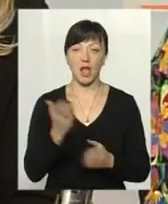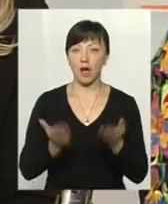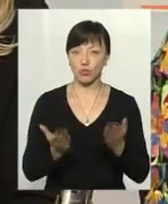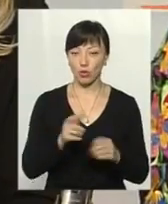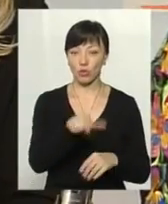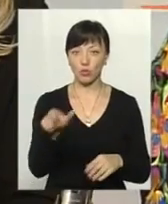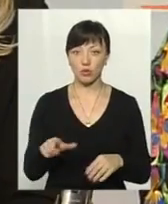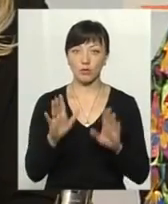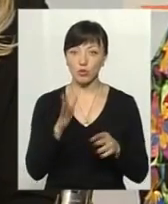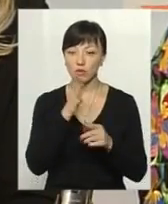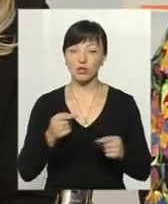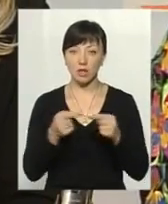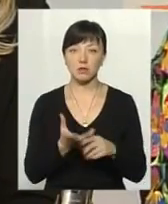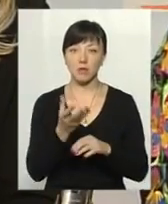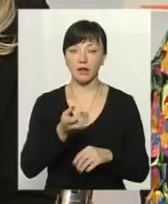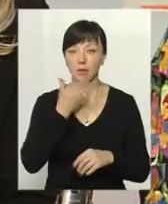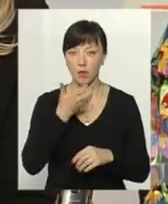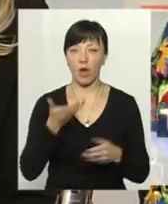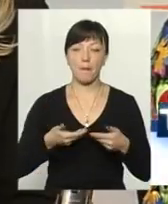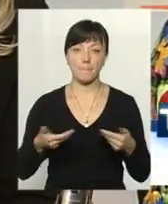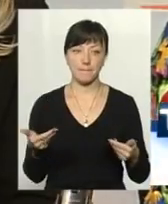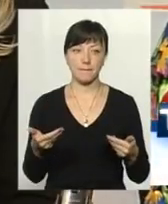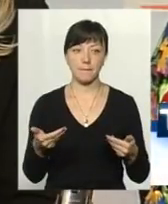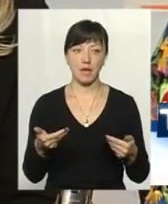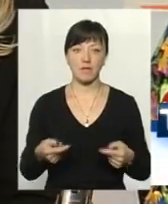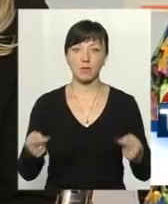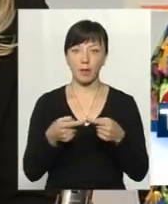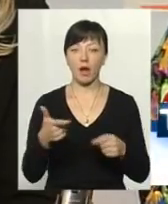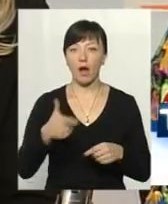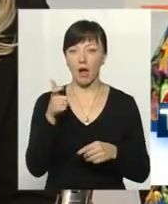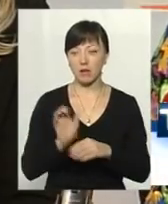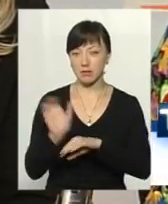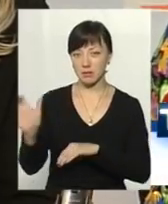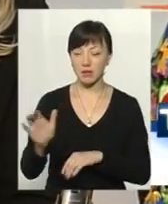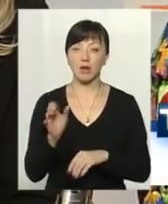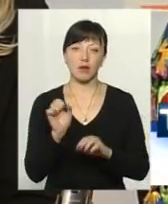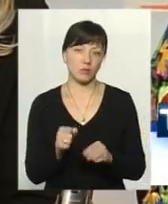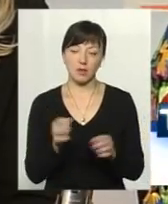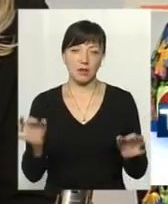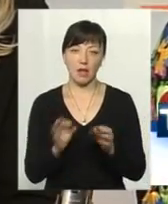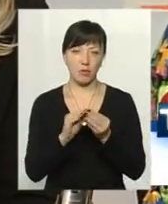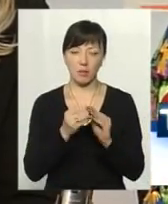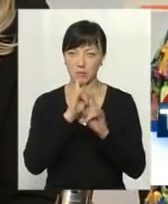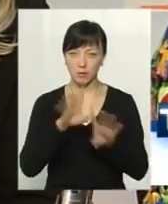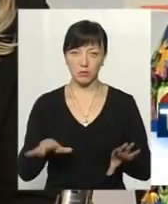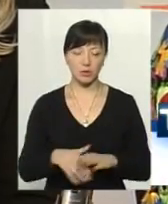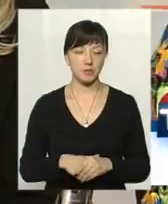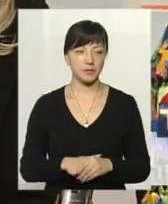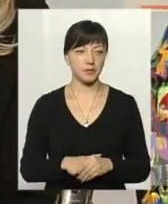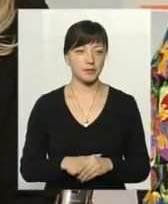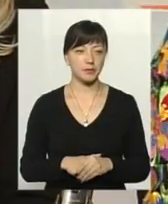Якщо мешканці будуть часно сплачувати за тепло, а ми відповідно газопостачальникам за газ, я думаю, що ніяких не буде